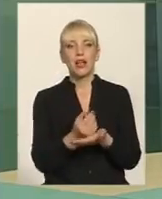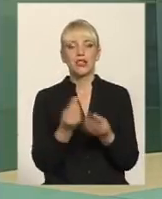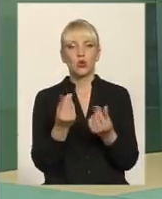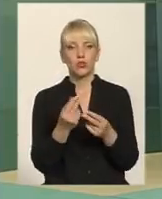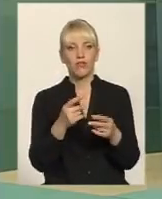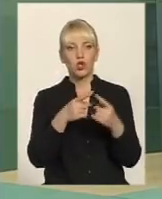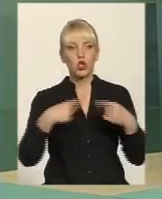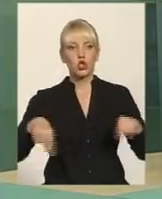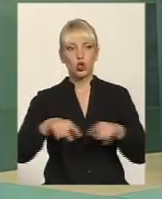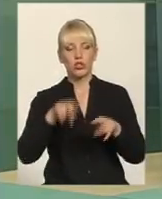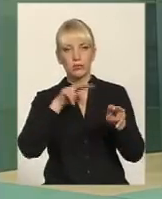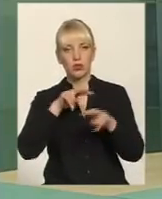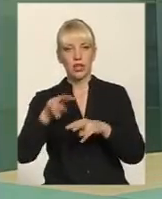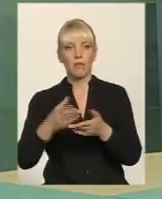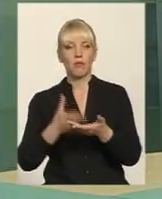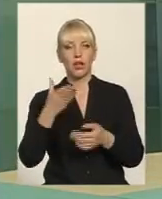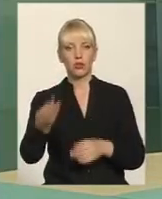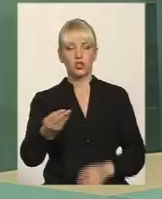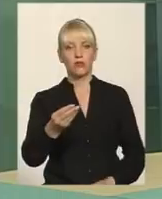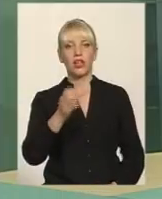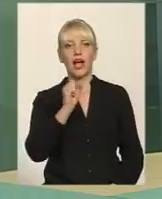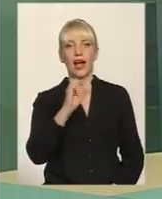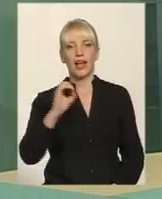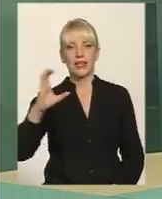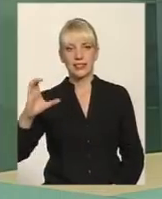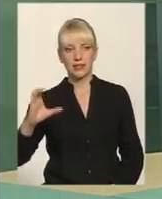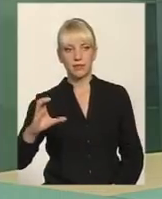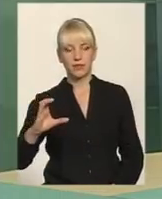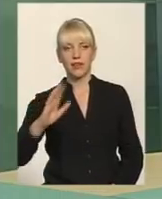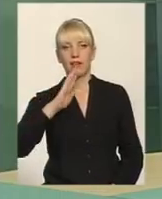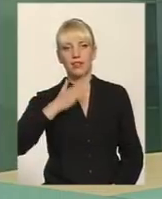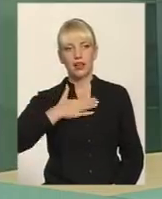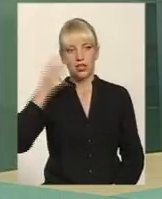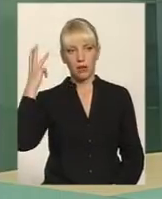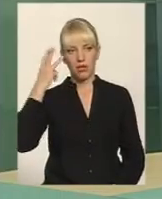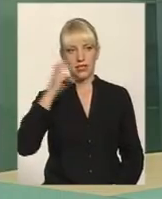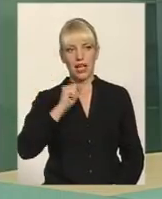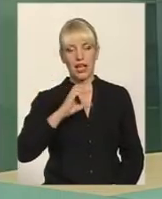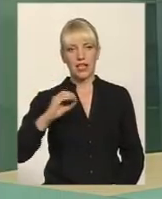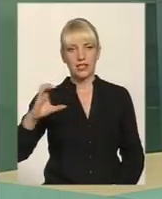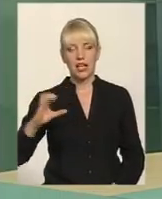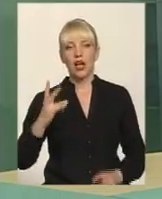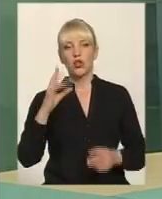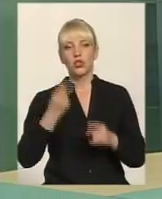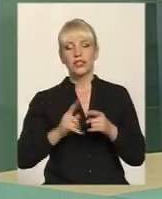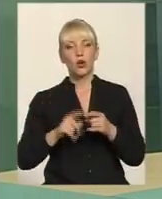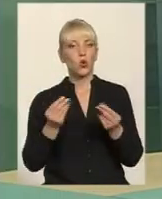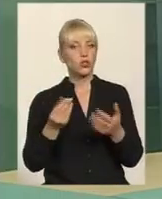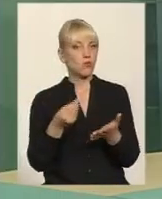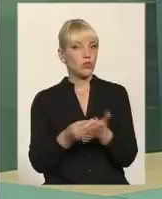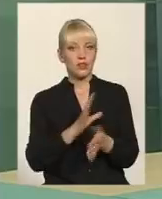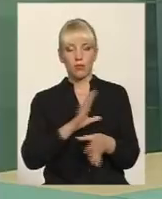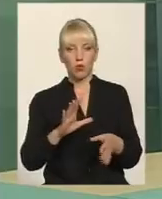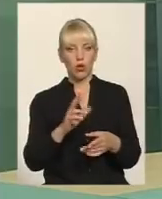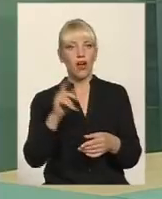спостереження. Сплачували атомна станція конкретно, в даному випадку наша Хмельницька атомна станція. Але ці кошти в бюджеті не було. Вони не